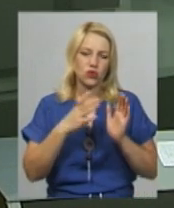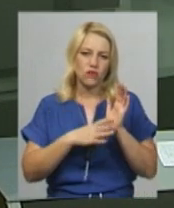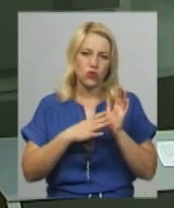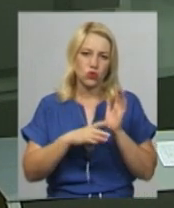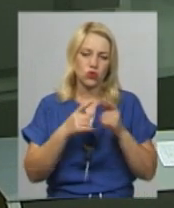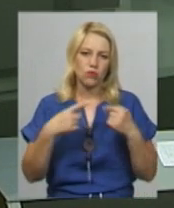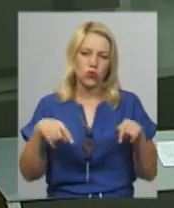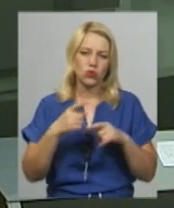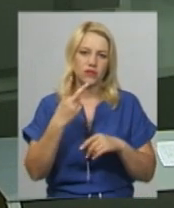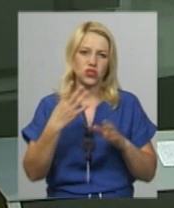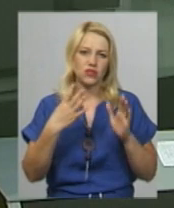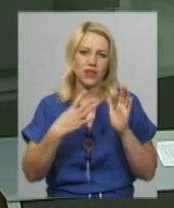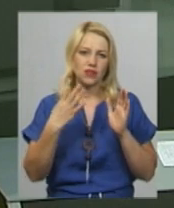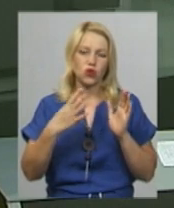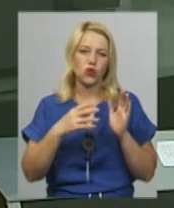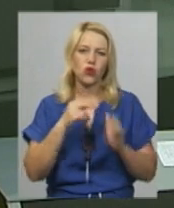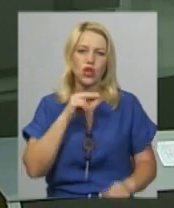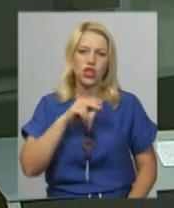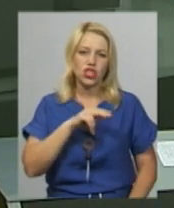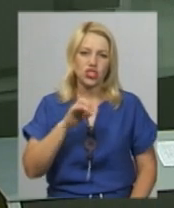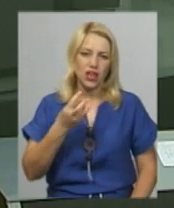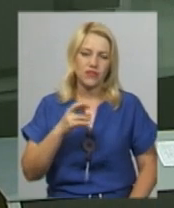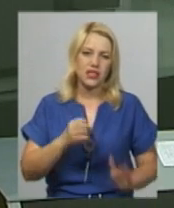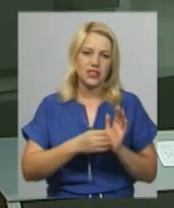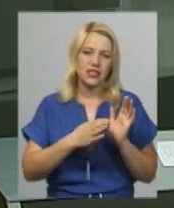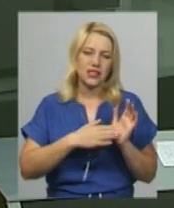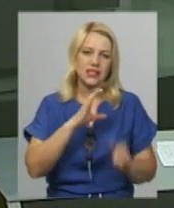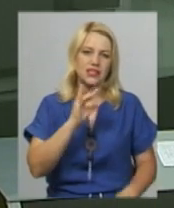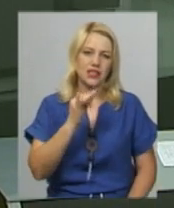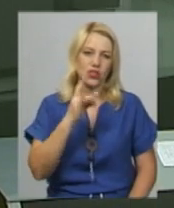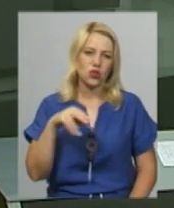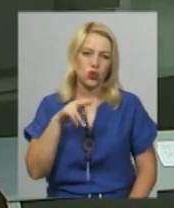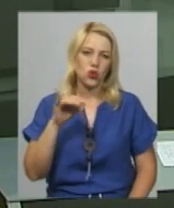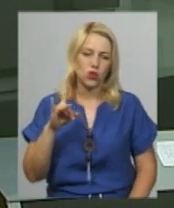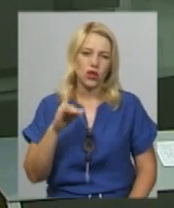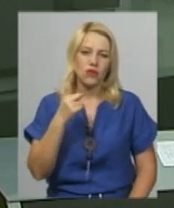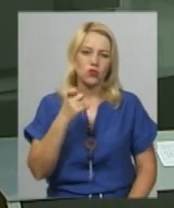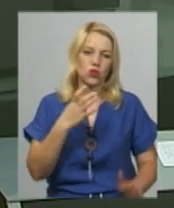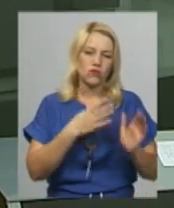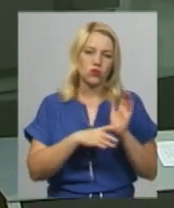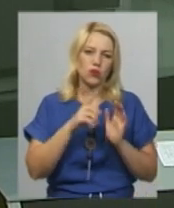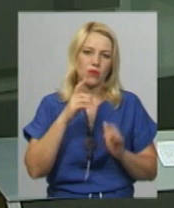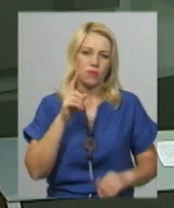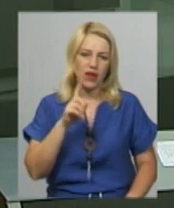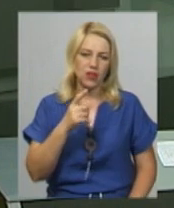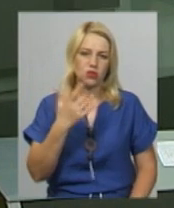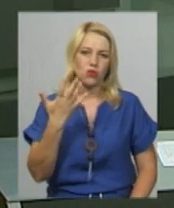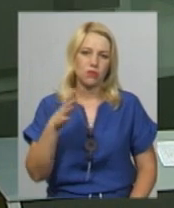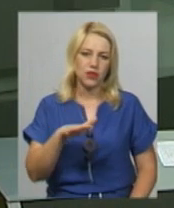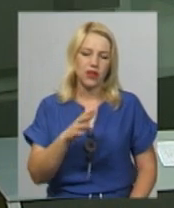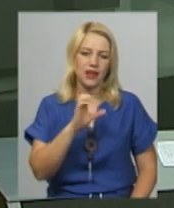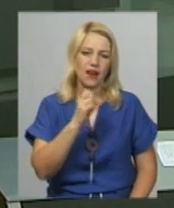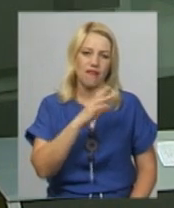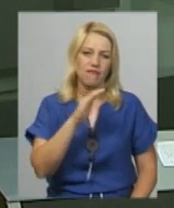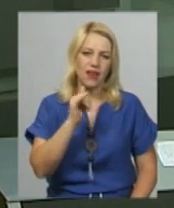24 червня зареєстрували одного кандидата – Василя Сидора. У 191-му – п'ять Олександра Афанасьєва,